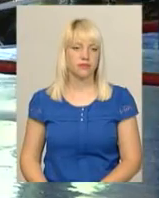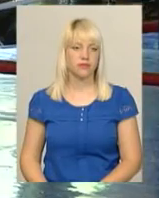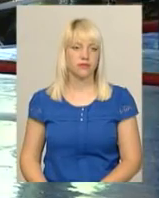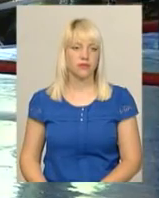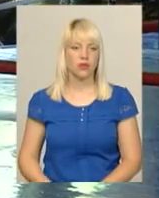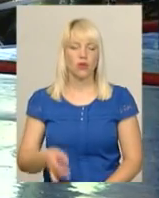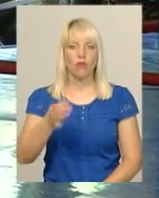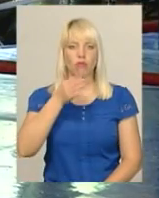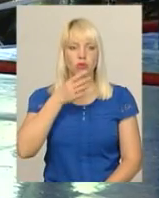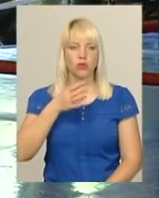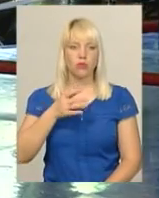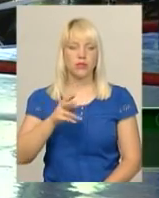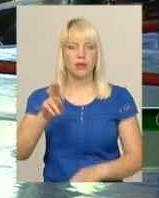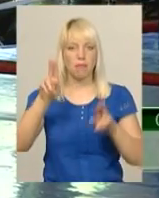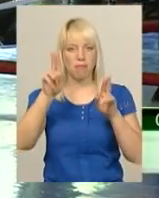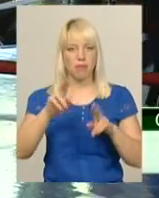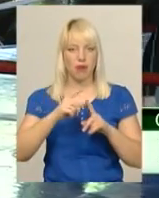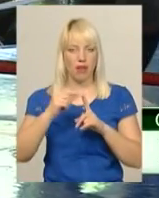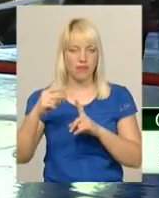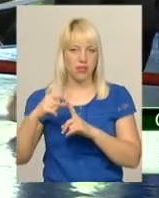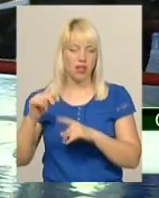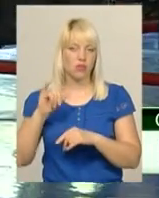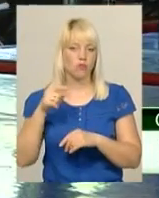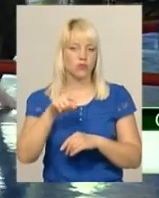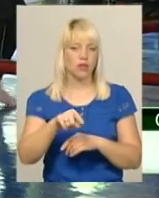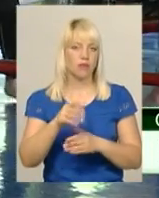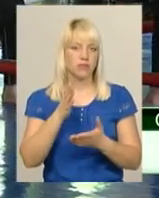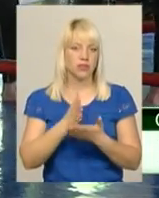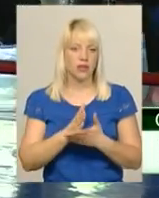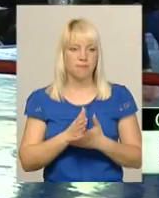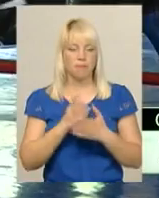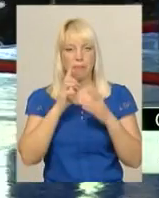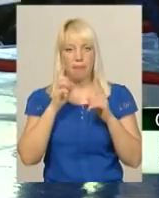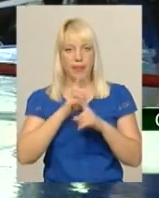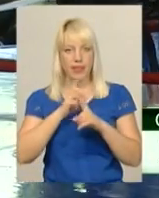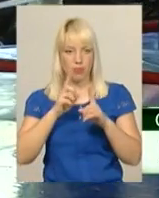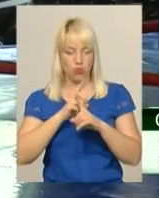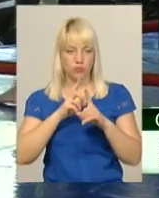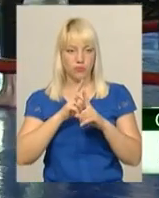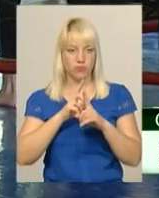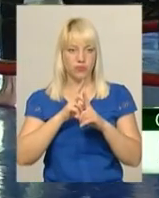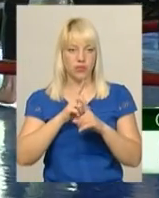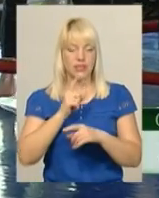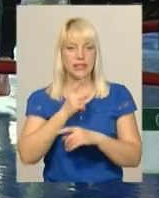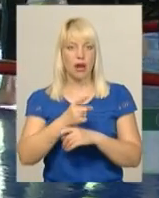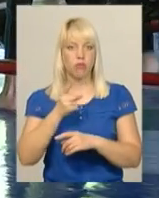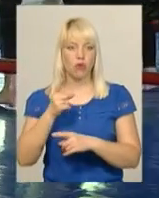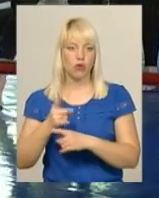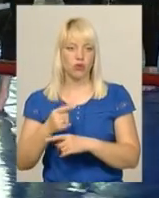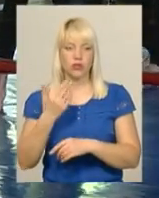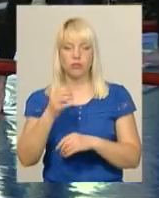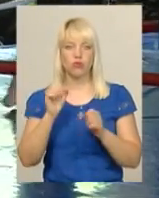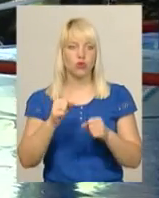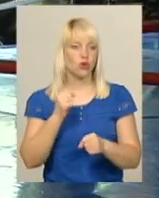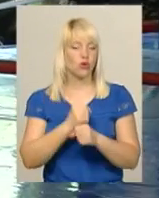Подобаються, перш за все, правила. Правила, бо там є мінімум заборон. Ти маєш